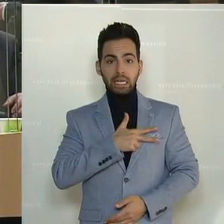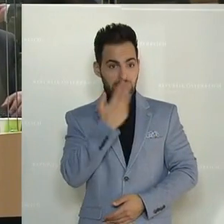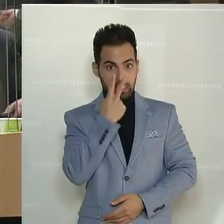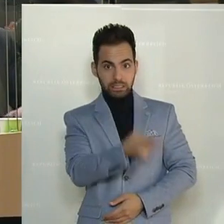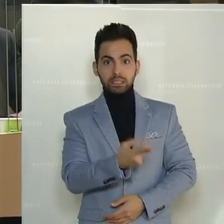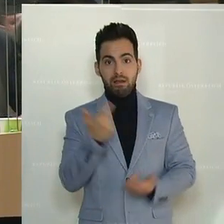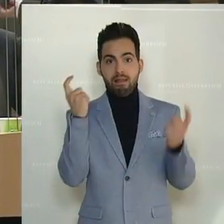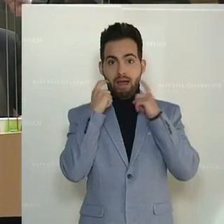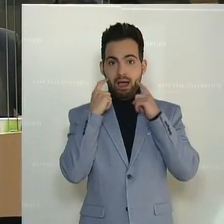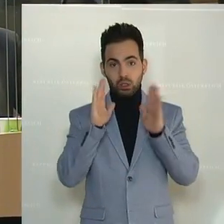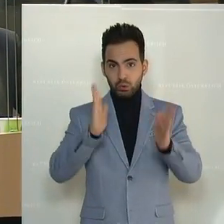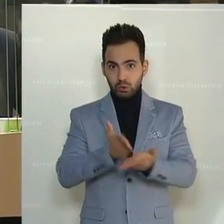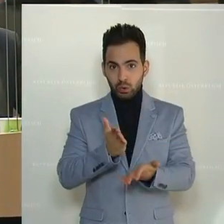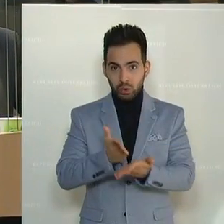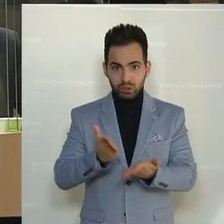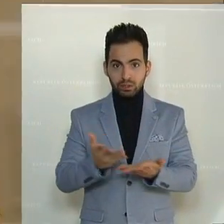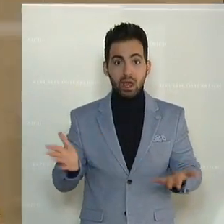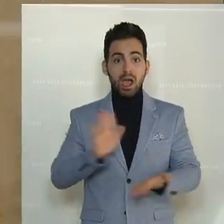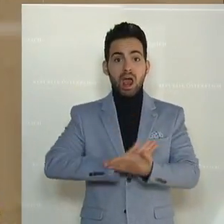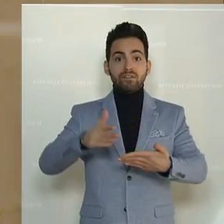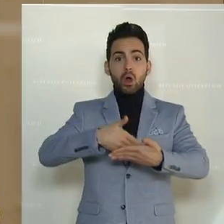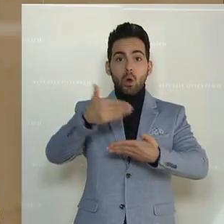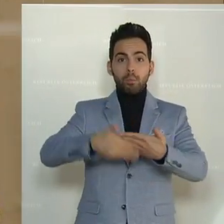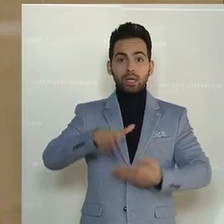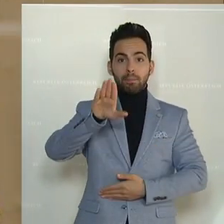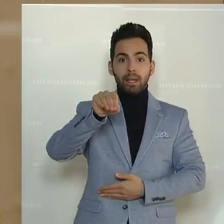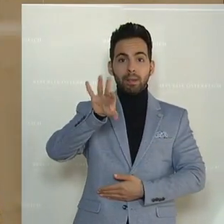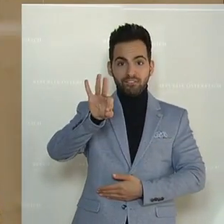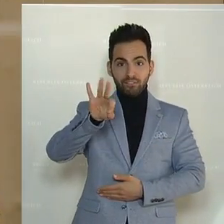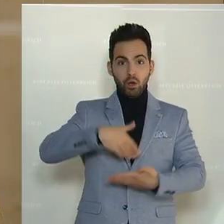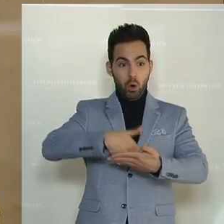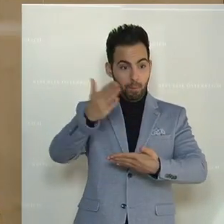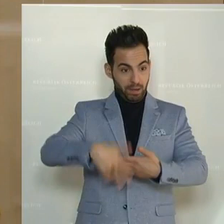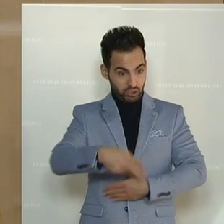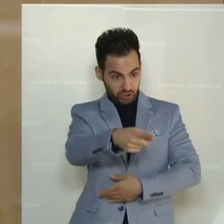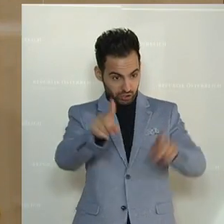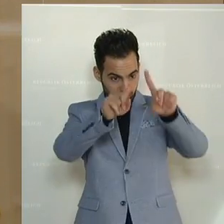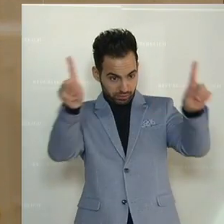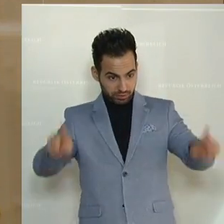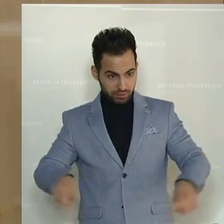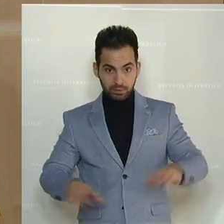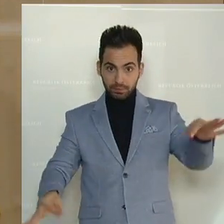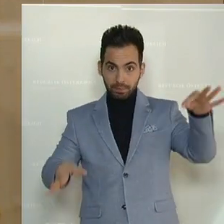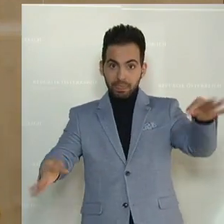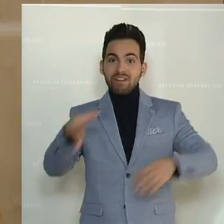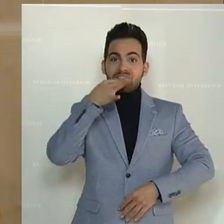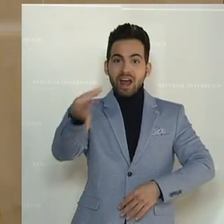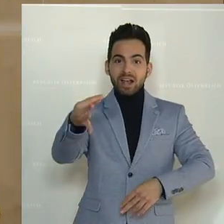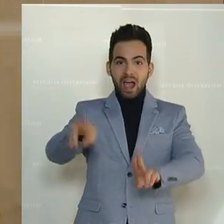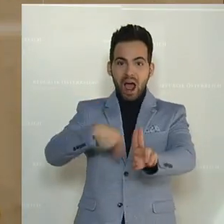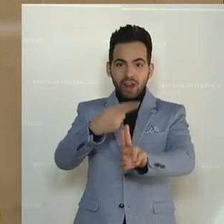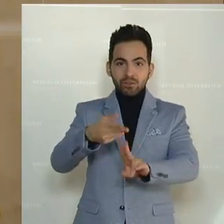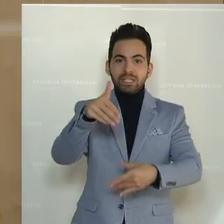heranziehen. Man lade einfach die Homepage des BMF und schaut sich das Frage- und Antwortverzeichnis an